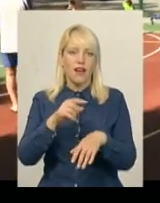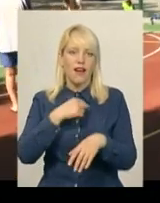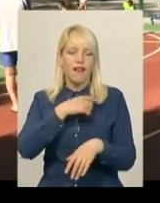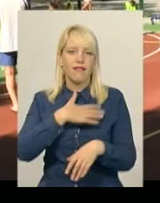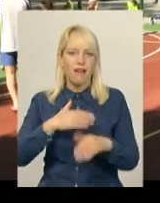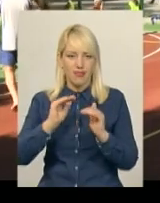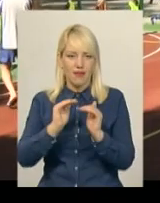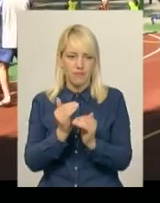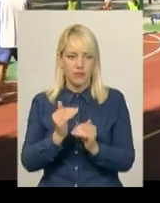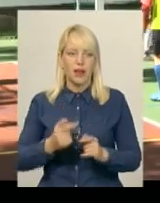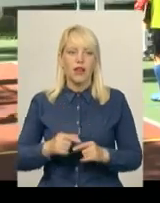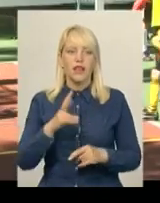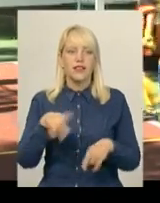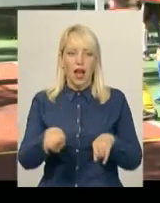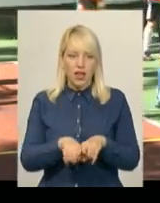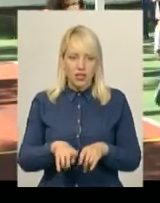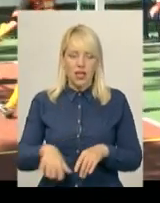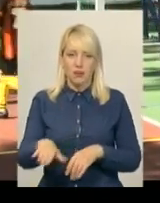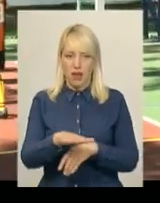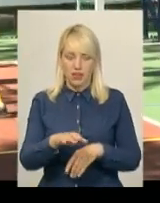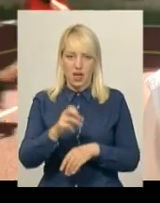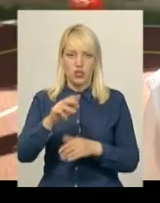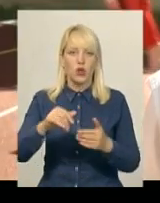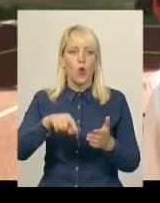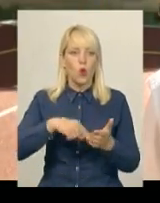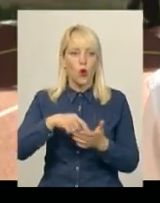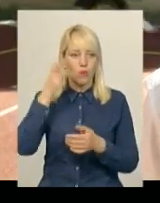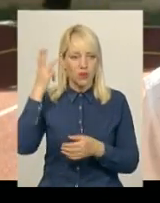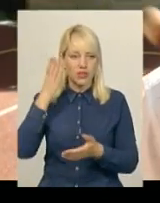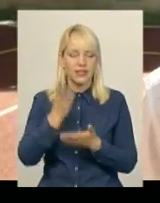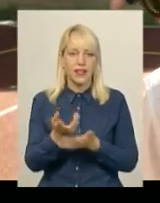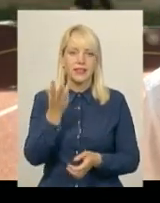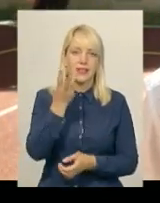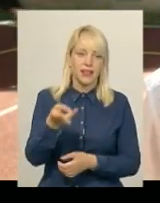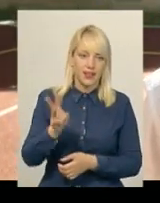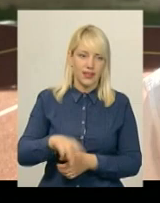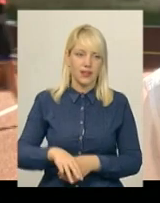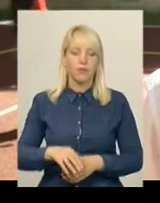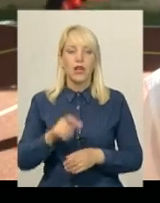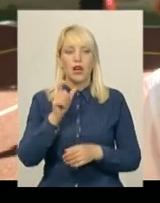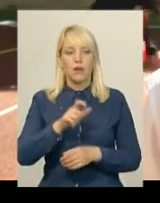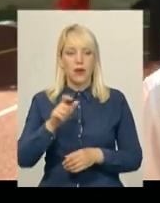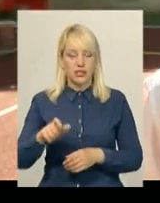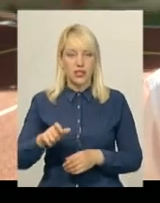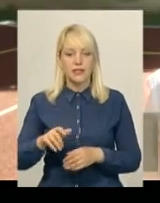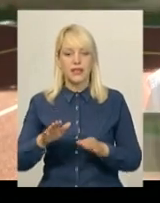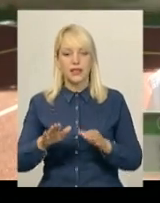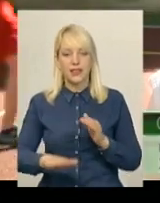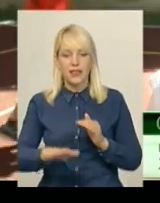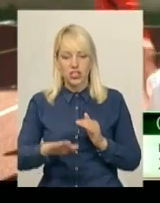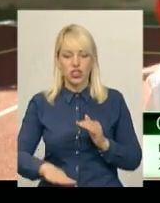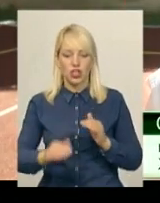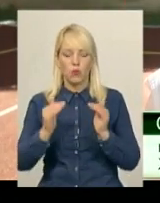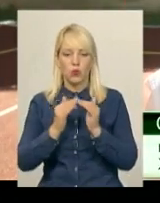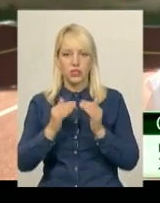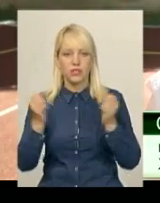Таких мультифункціональних майданчиків у Хмельницькому наразі є три. Мешканці ближніх будинків спортивної школи номер